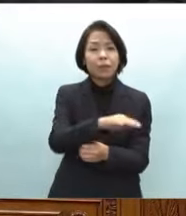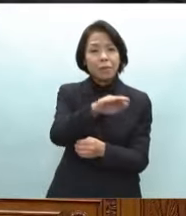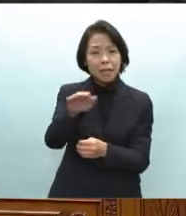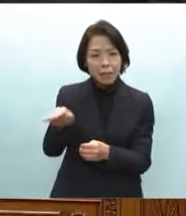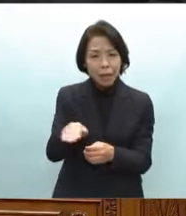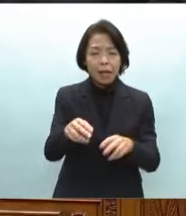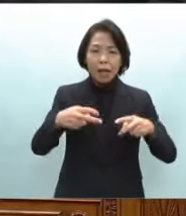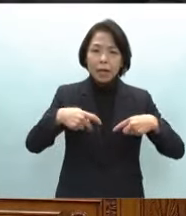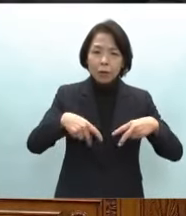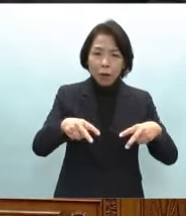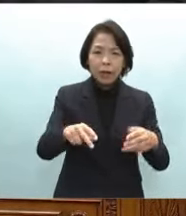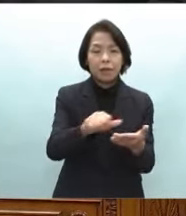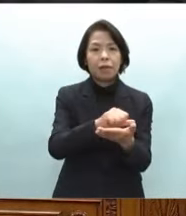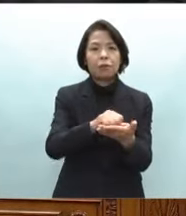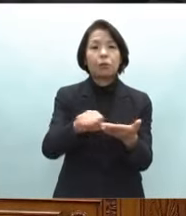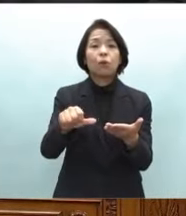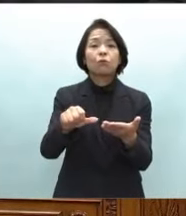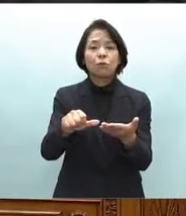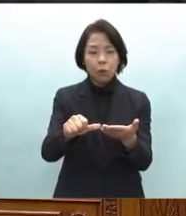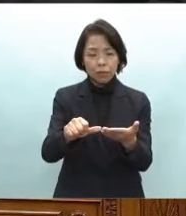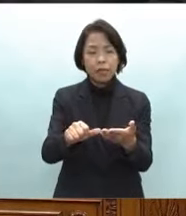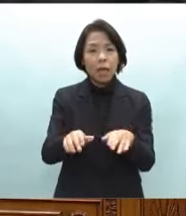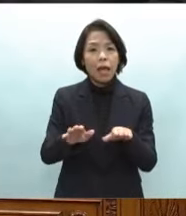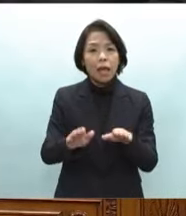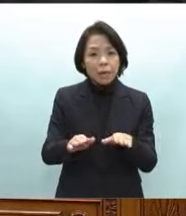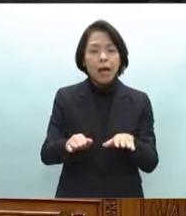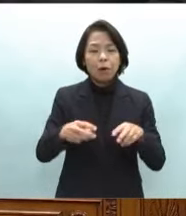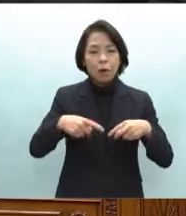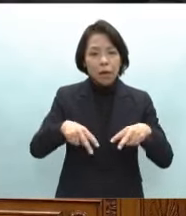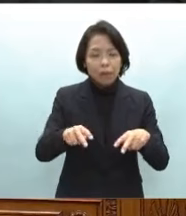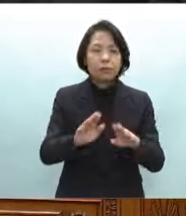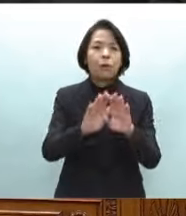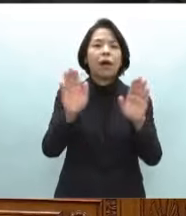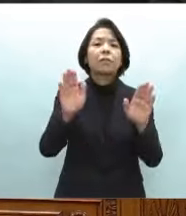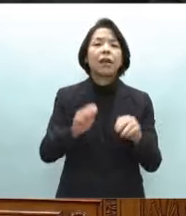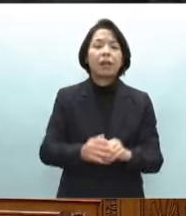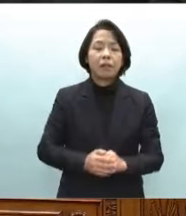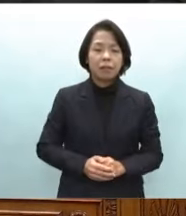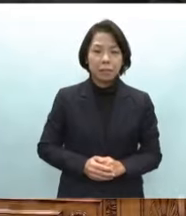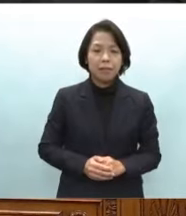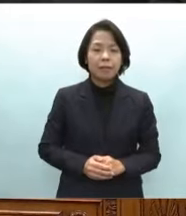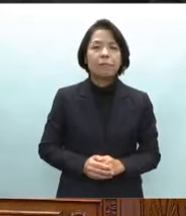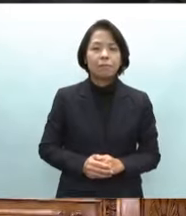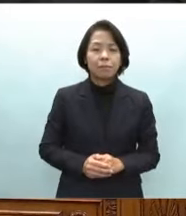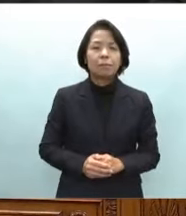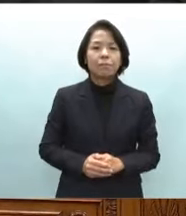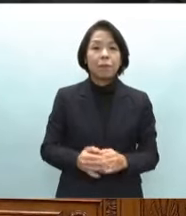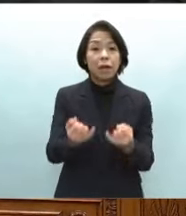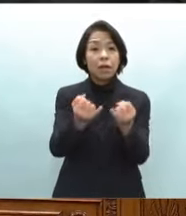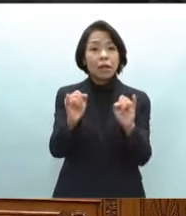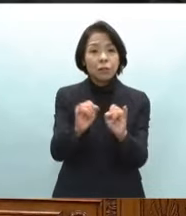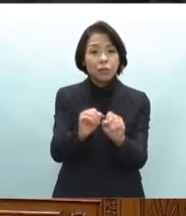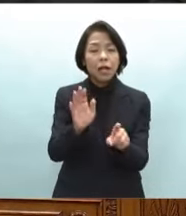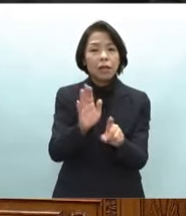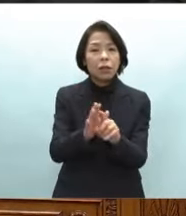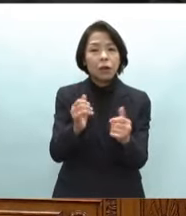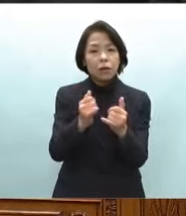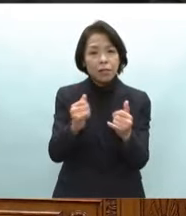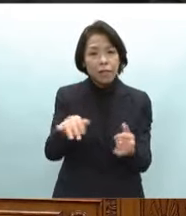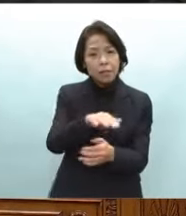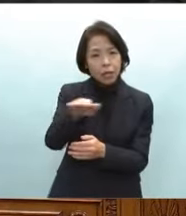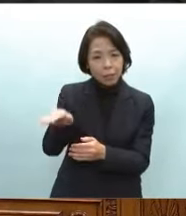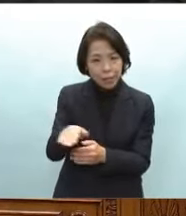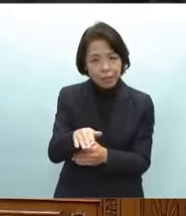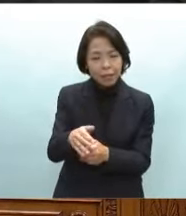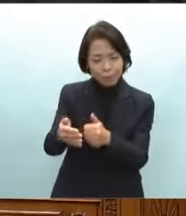ンティアに登録を行い既に活動を開始されています女性の支援者の方々からも大きな